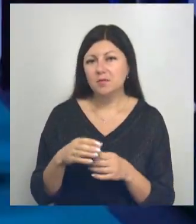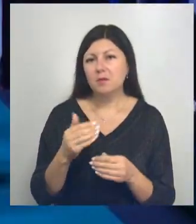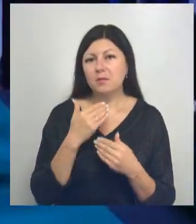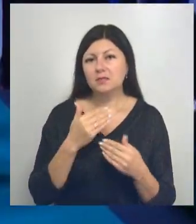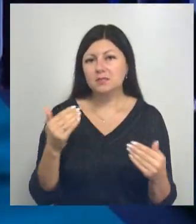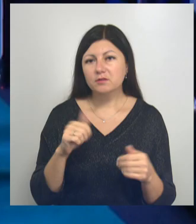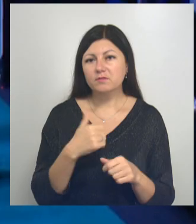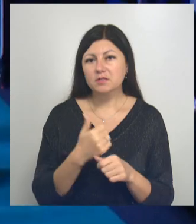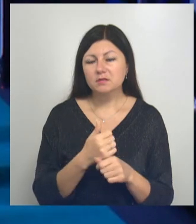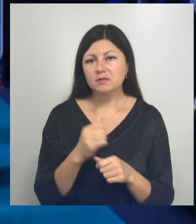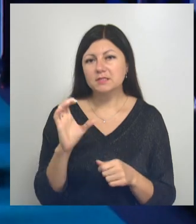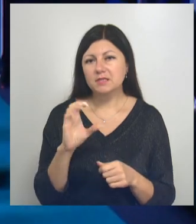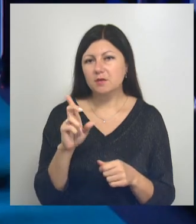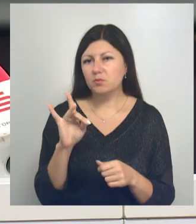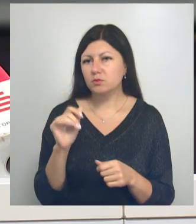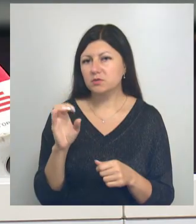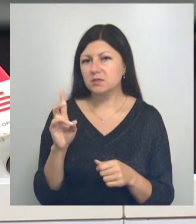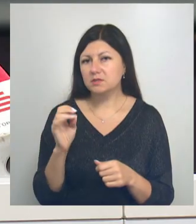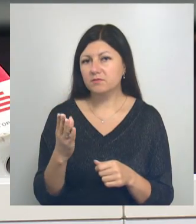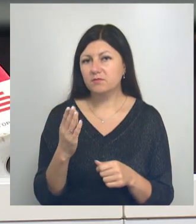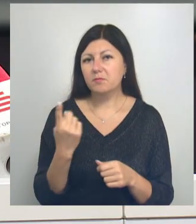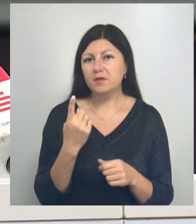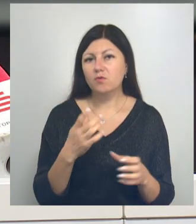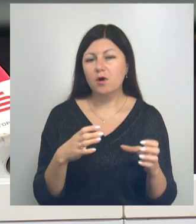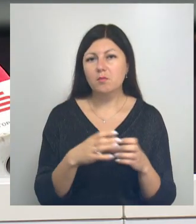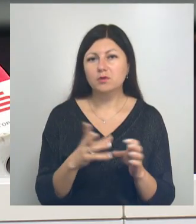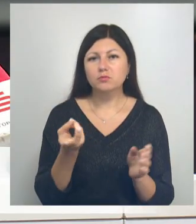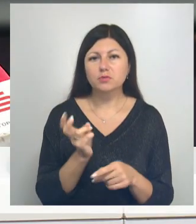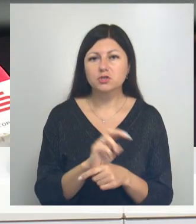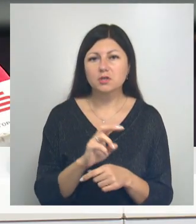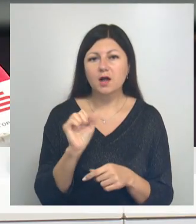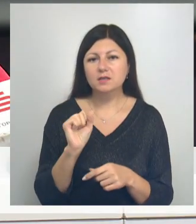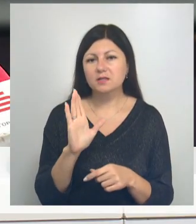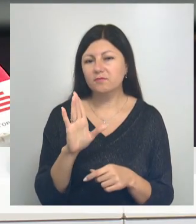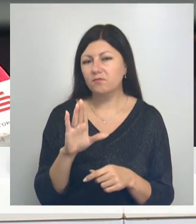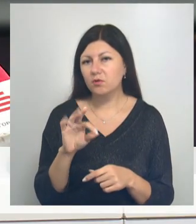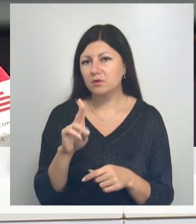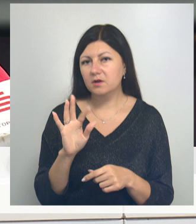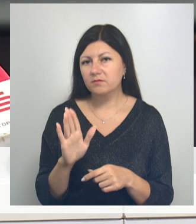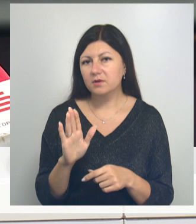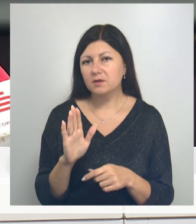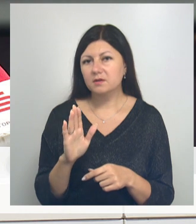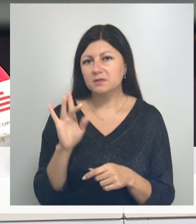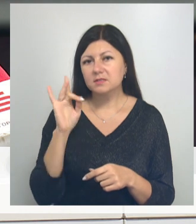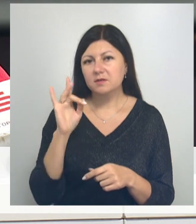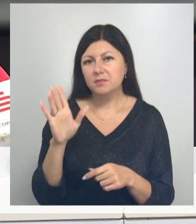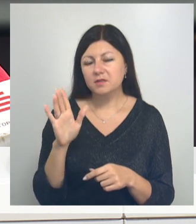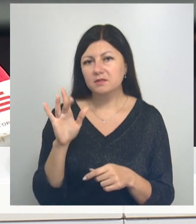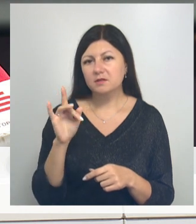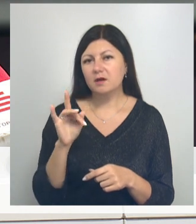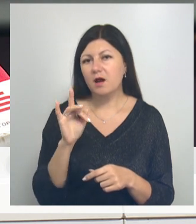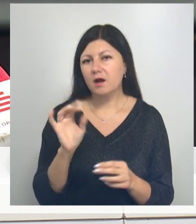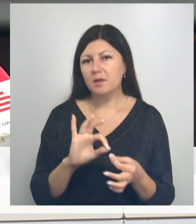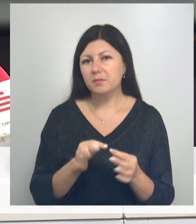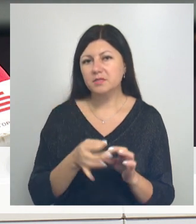возглавил Сергей Брусенцев. В первую команду у нас пришли Александр Волков, знаменитый олимпийский чемпион,